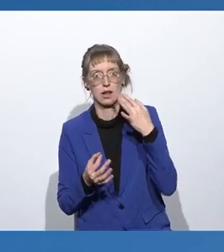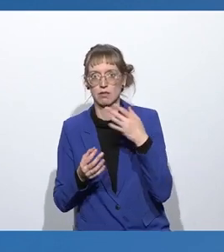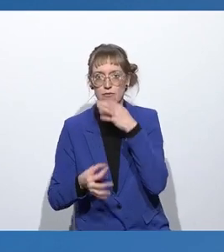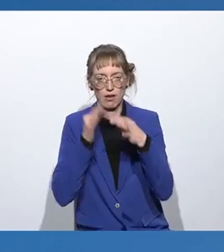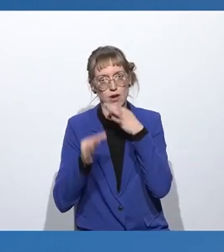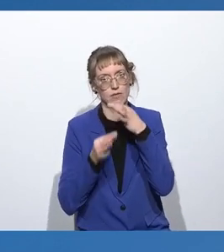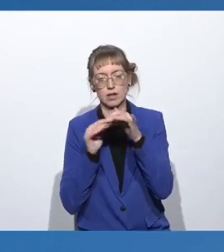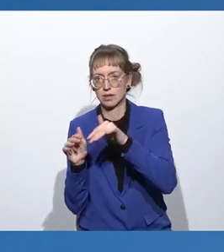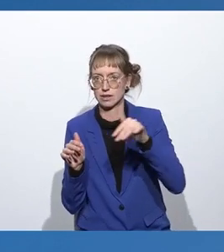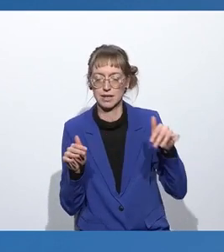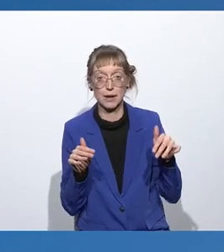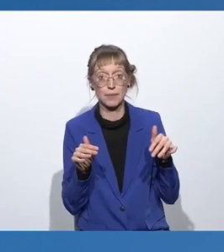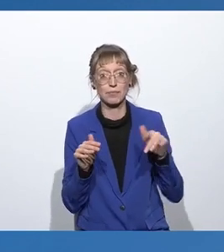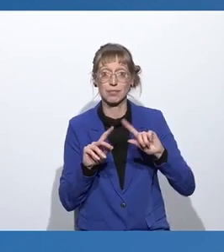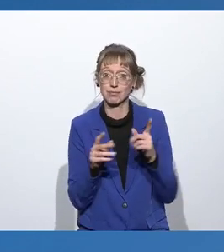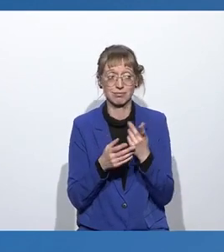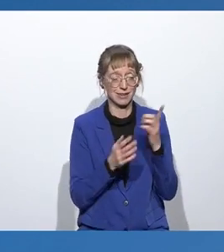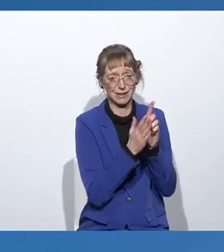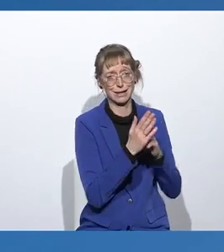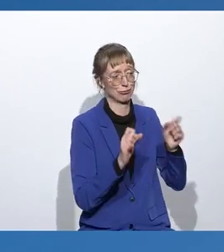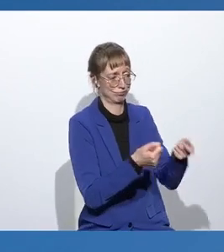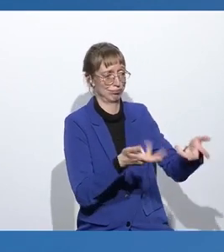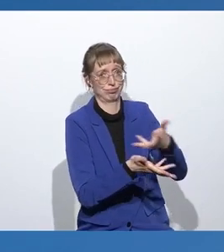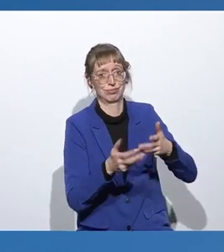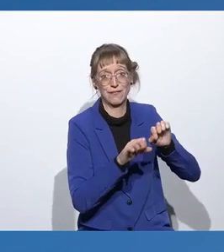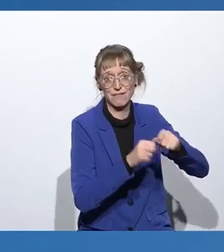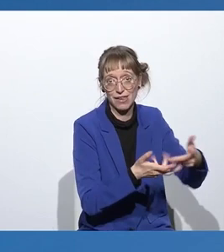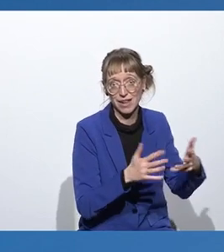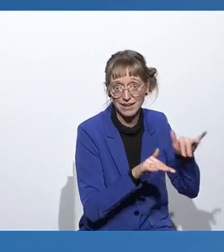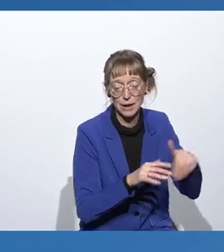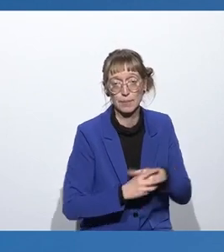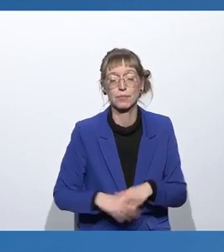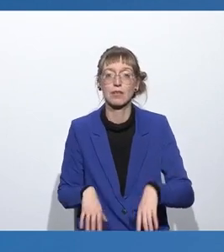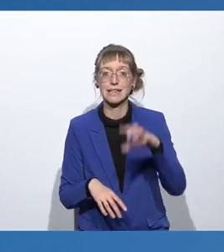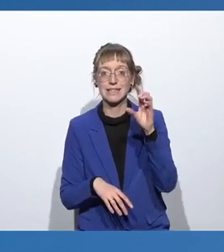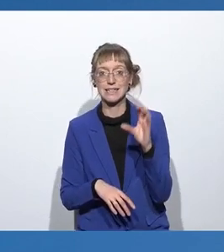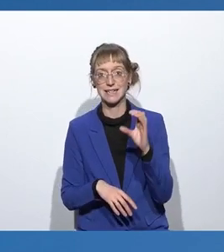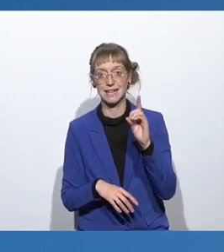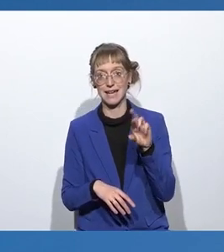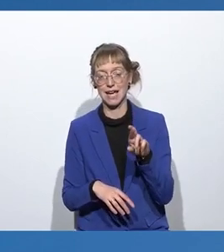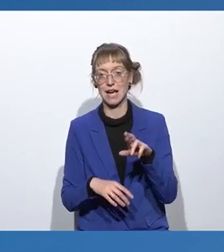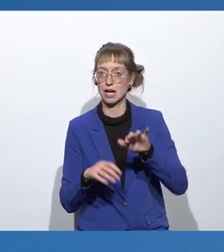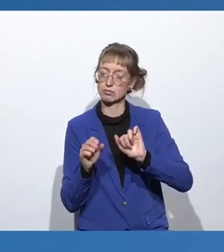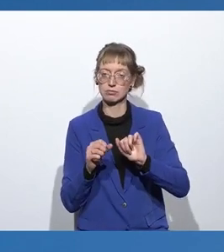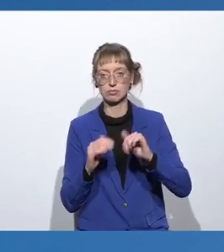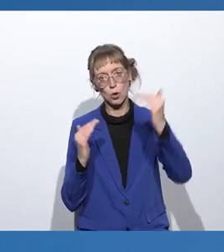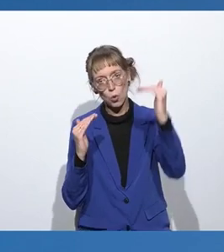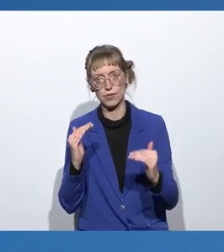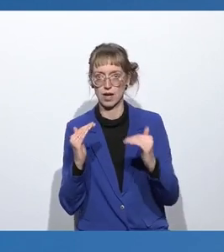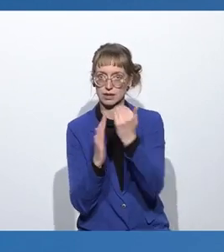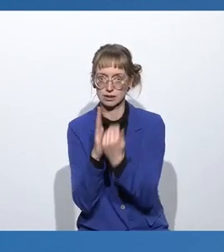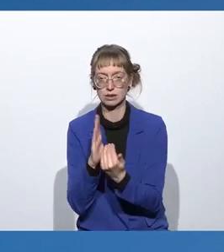Daten selbst. Da geht es entlang der unterschiedlichen Ziele des CDR-Kodex unter anderem um